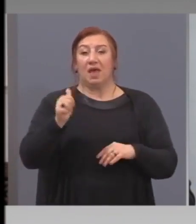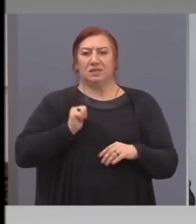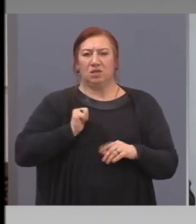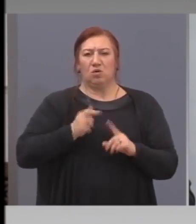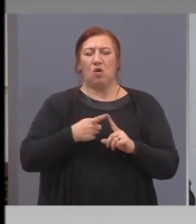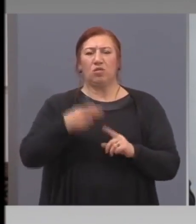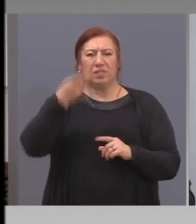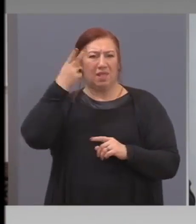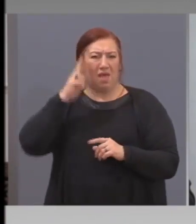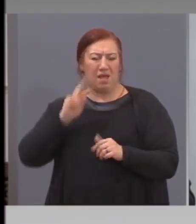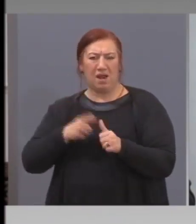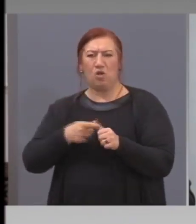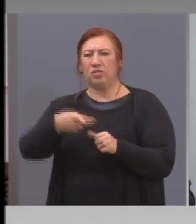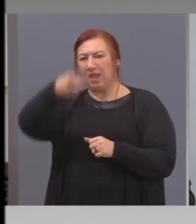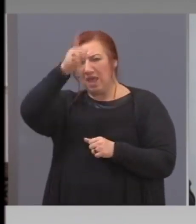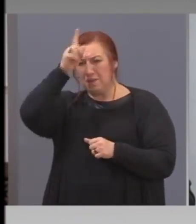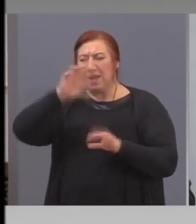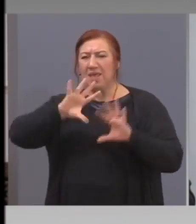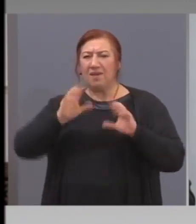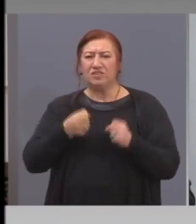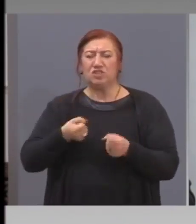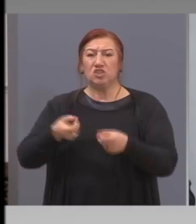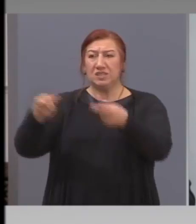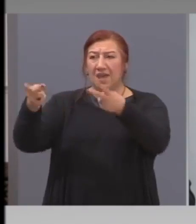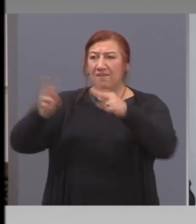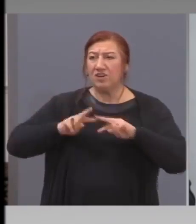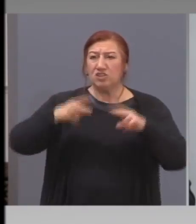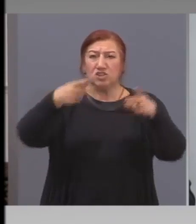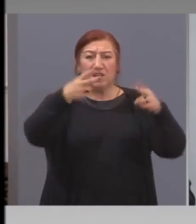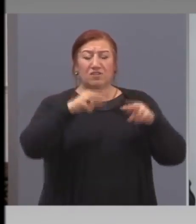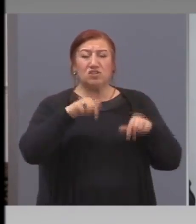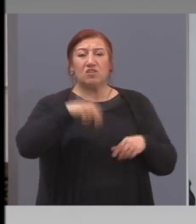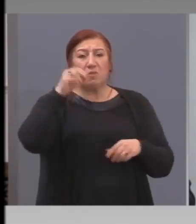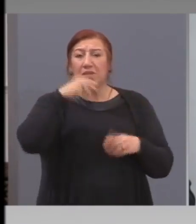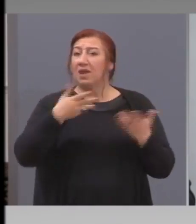от Германия, всички се прибират във България, че най-сигурно.